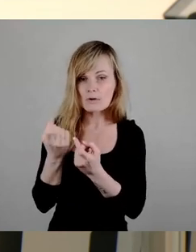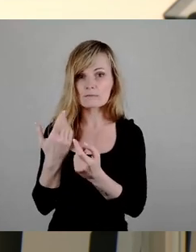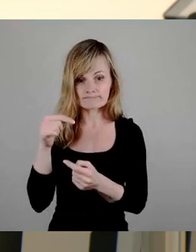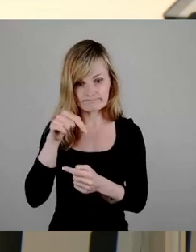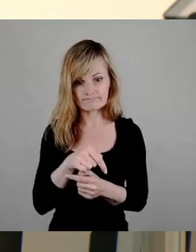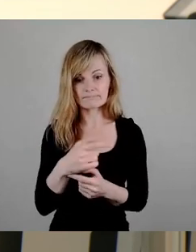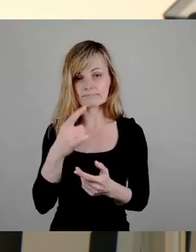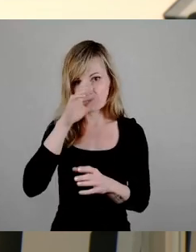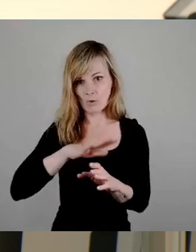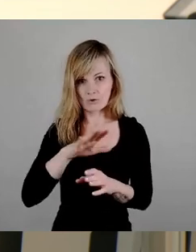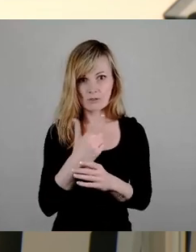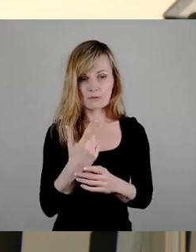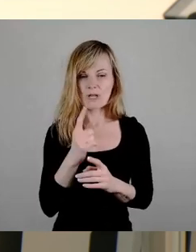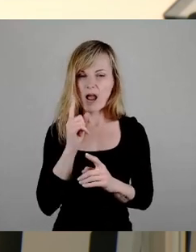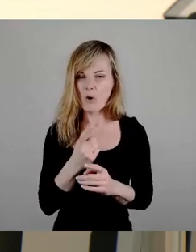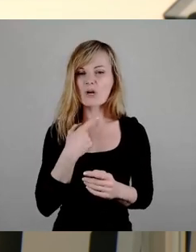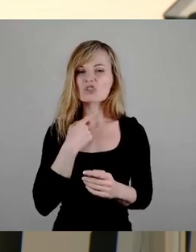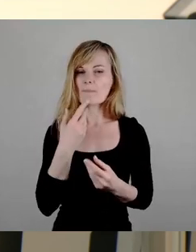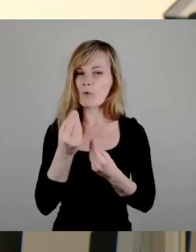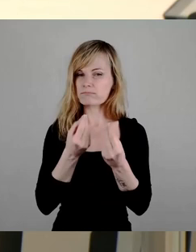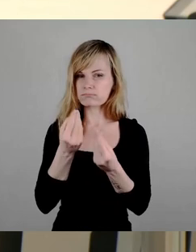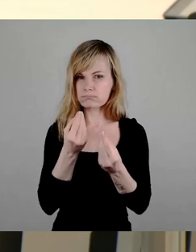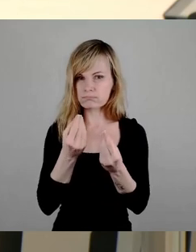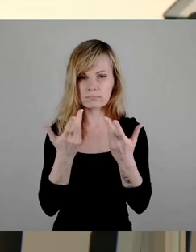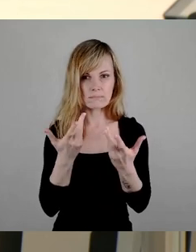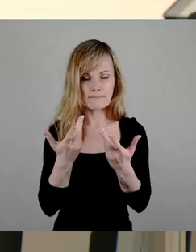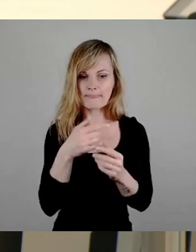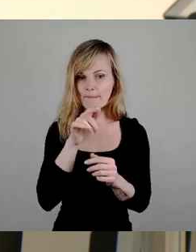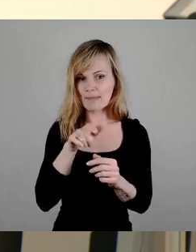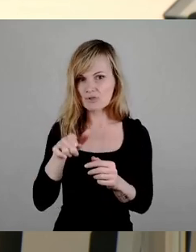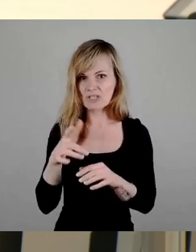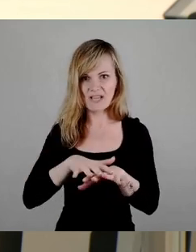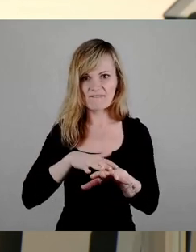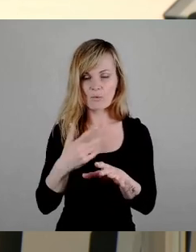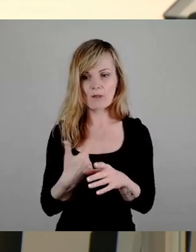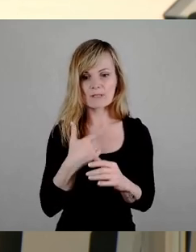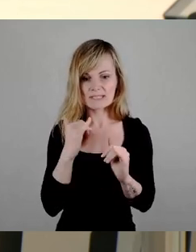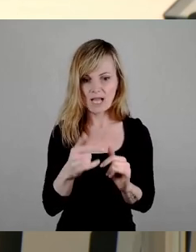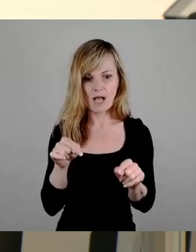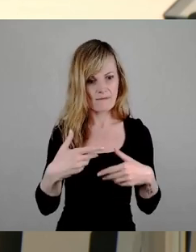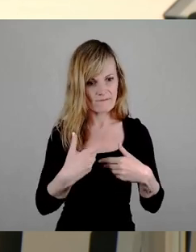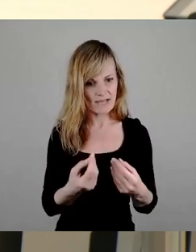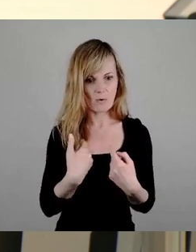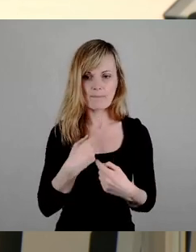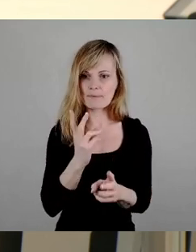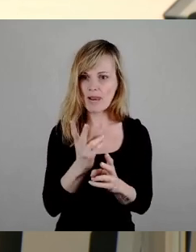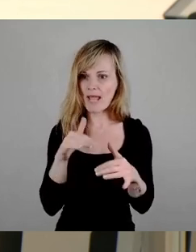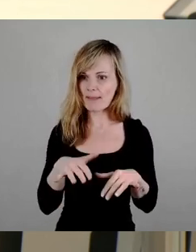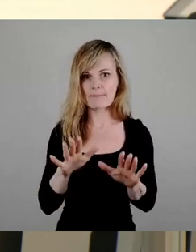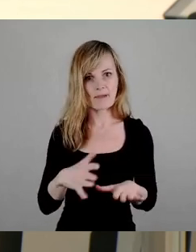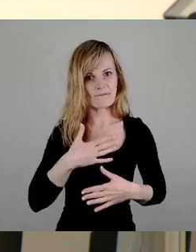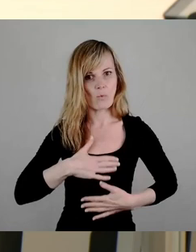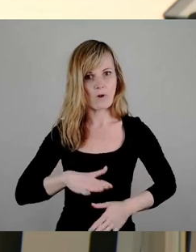hier eine Stimmung zu erzeugen, dass die Menschen das Gefühl haben, sie sind willkommen und dass sie hier bleiben. Und das ist das,